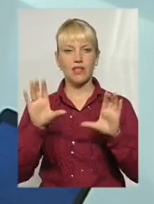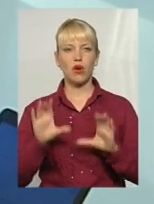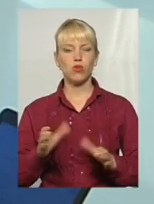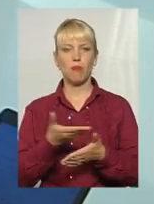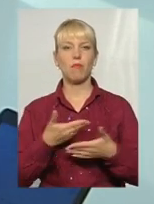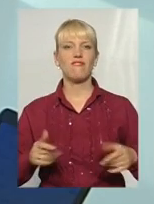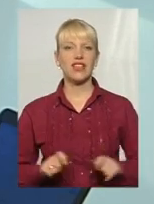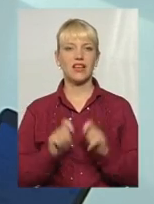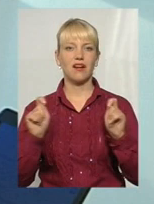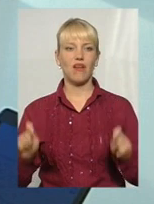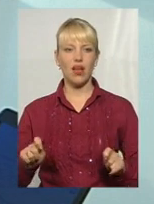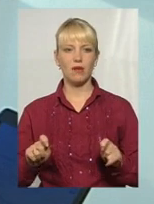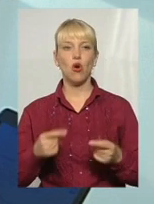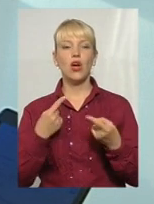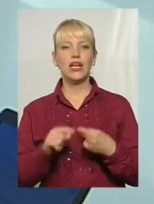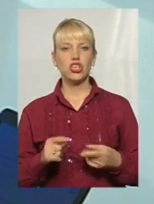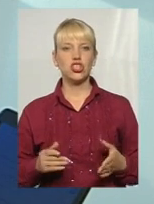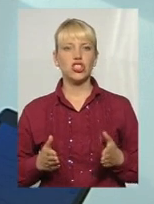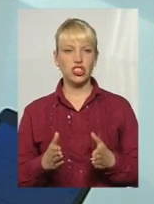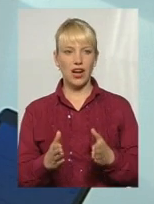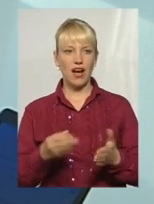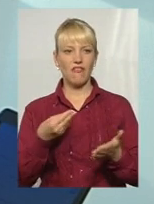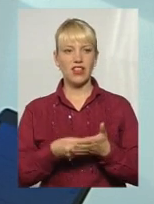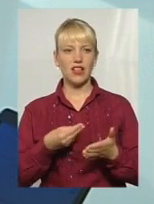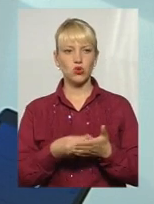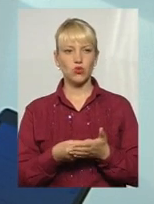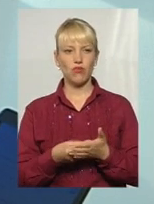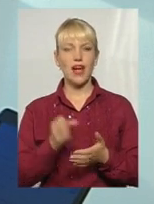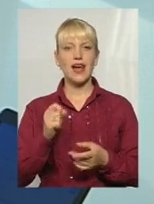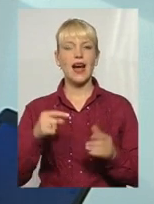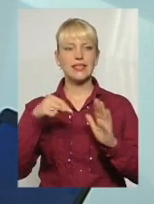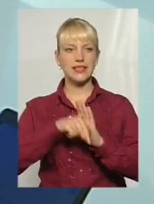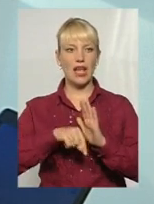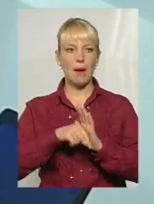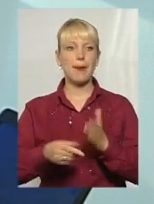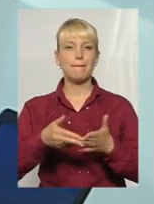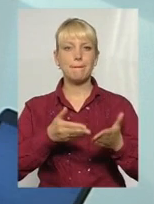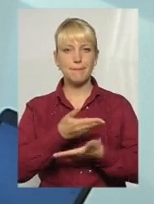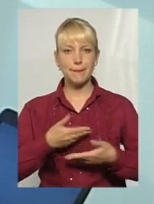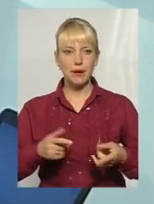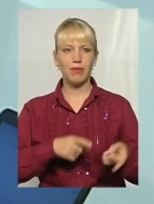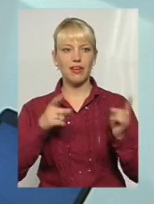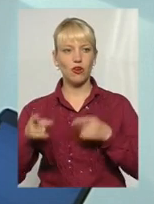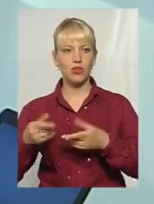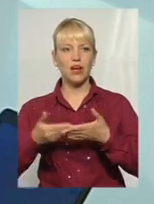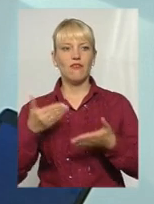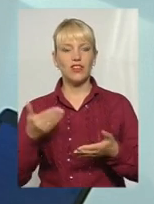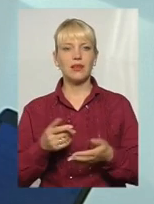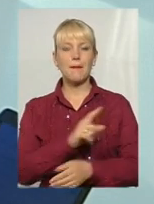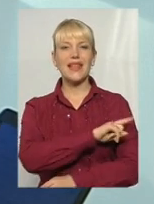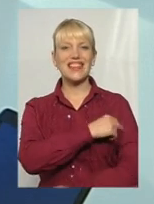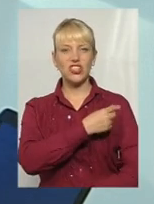відкриваємо інший шлях фінансування, а саме ми переходимо від медичної субвенції